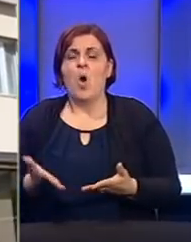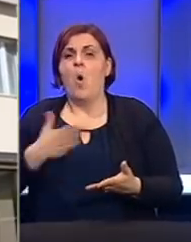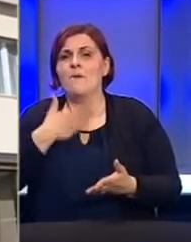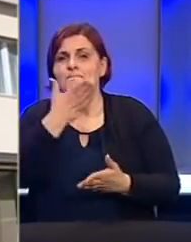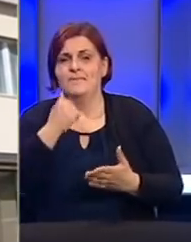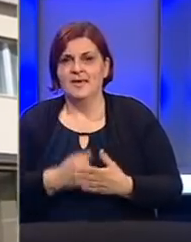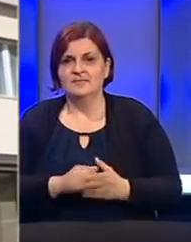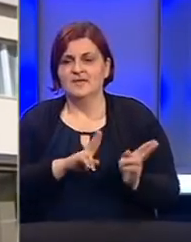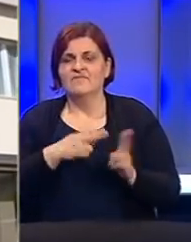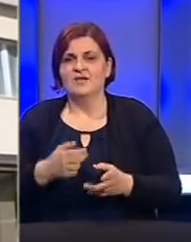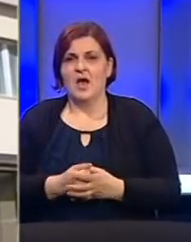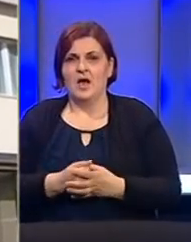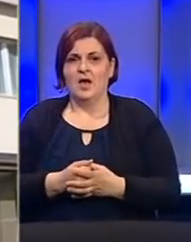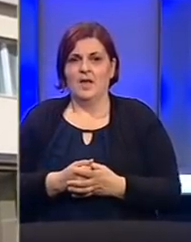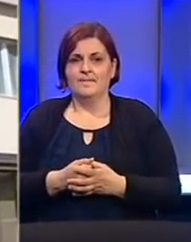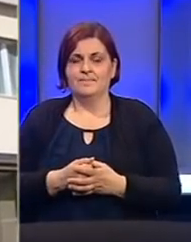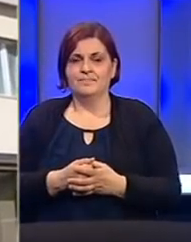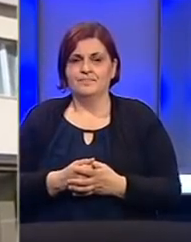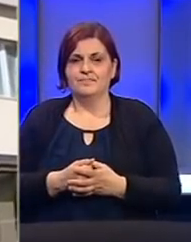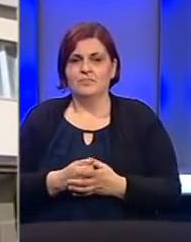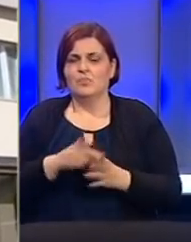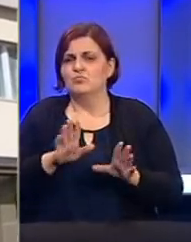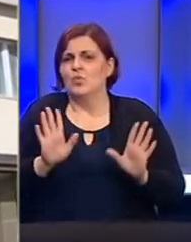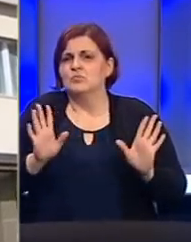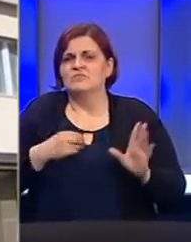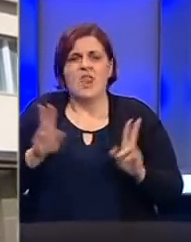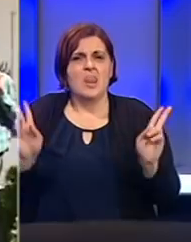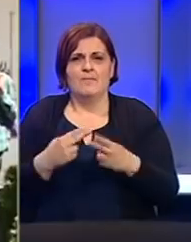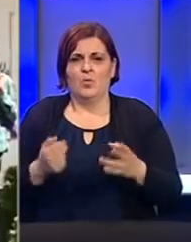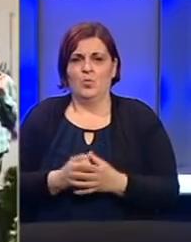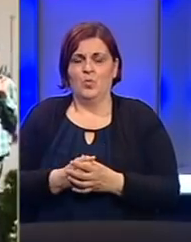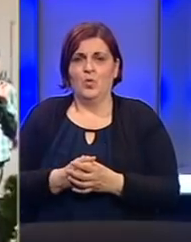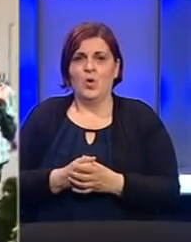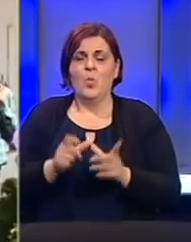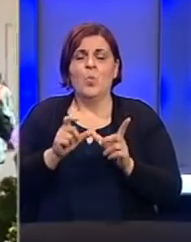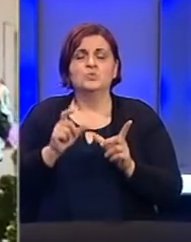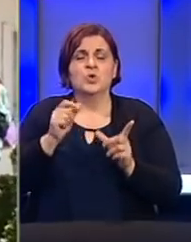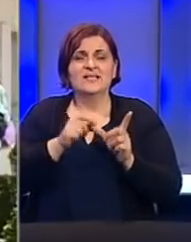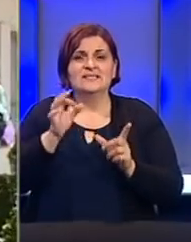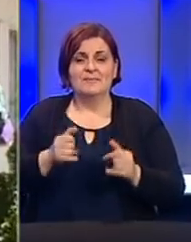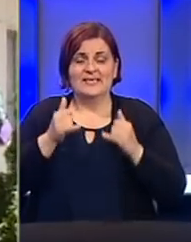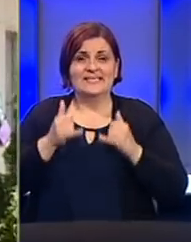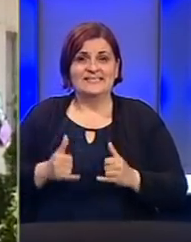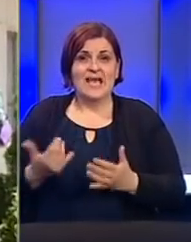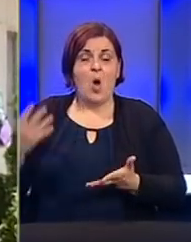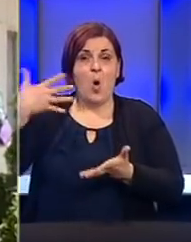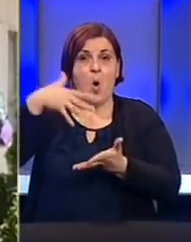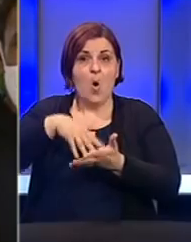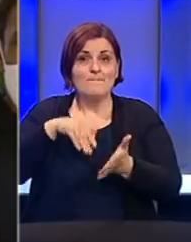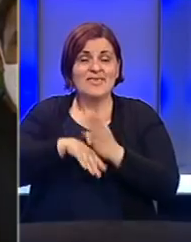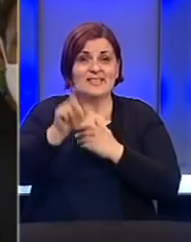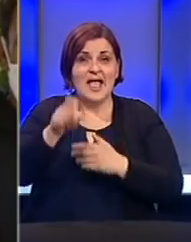Opet. Pa ono je narod plače. To je stvar u nemoguće. U Unsko-Sanskom kantonu trenutno je oko 5000